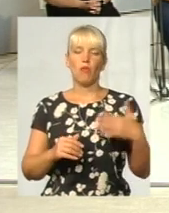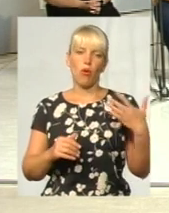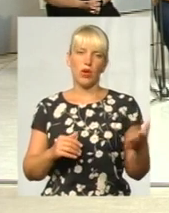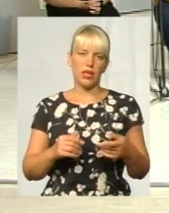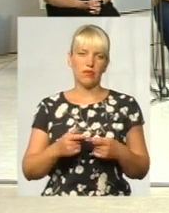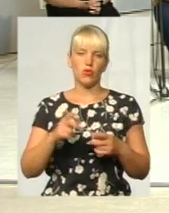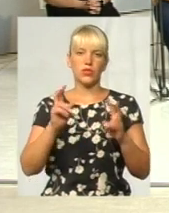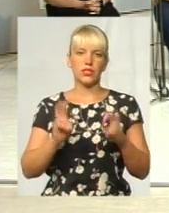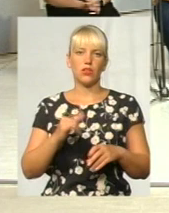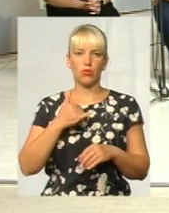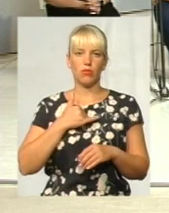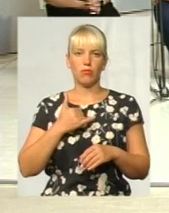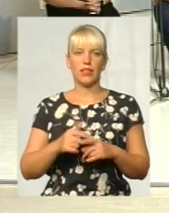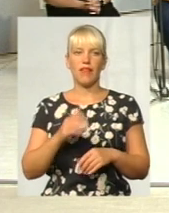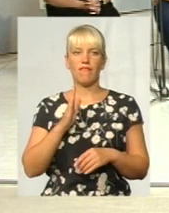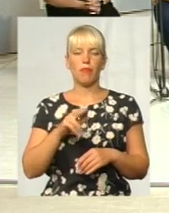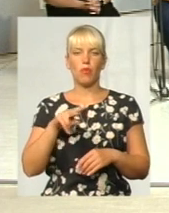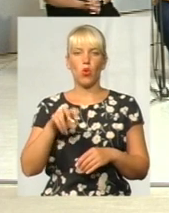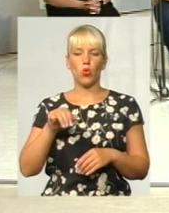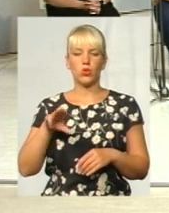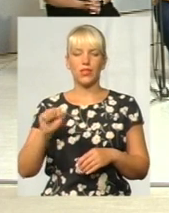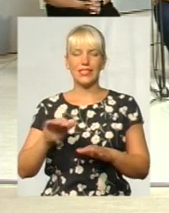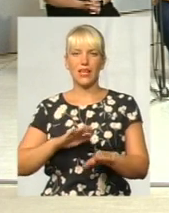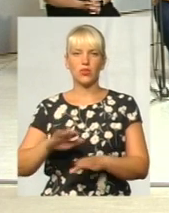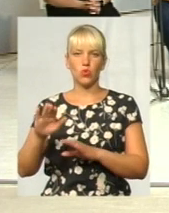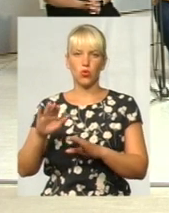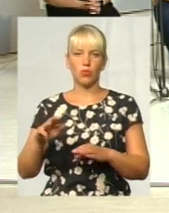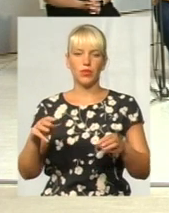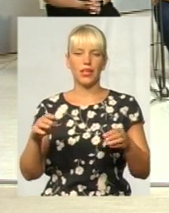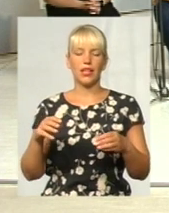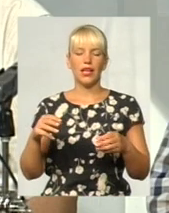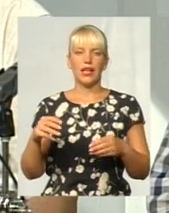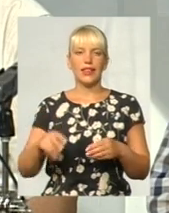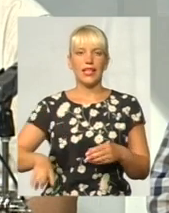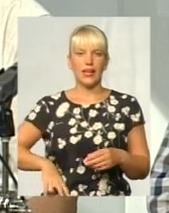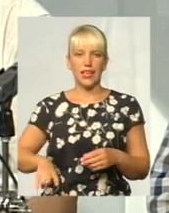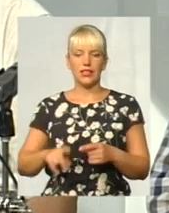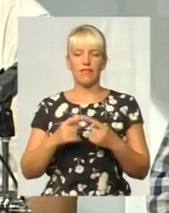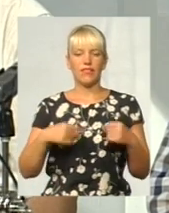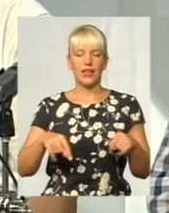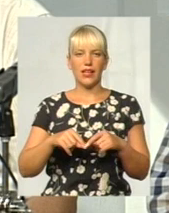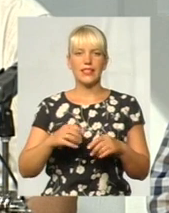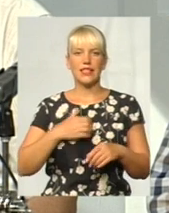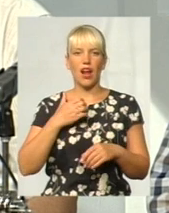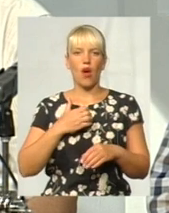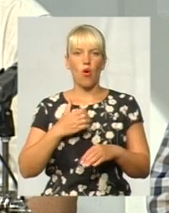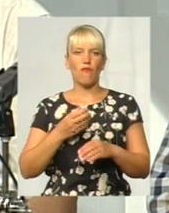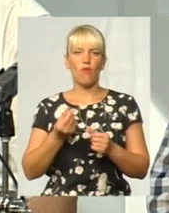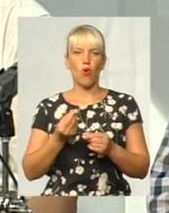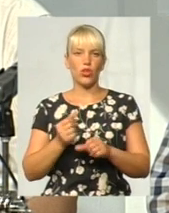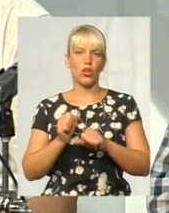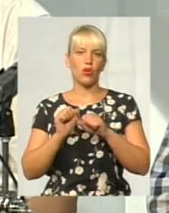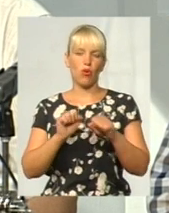руку від мене Вадим Олександрович Плюта, заступник директора філії страхової компанії «Провідна», він же